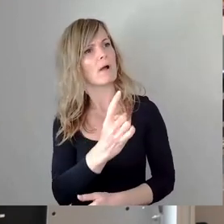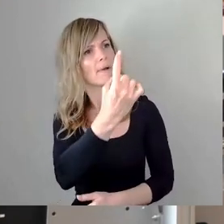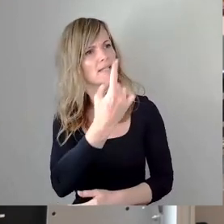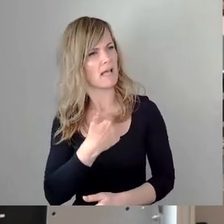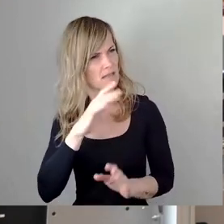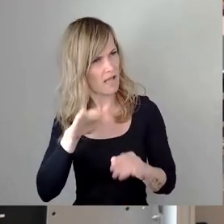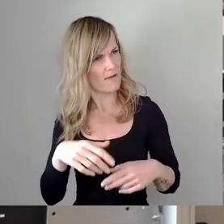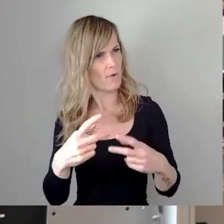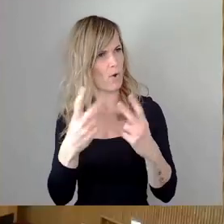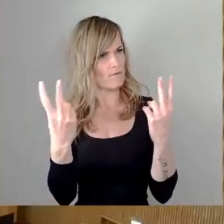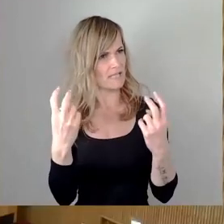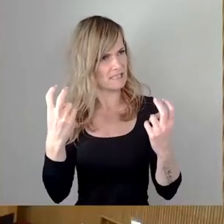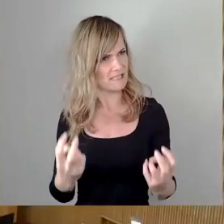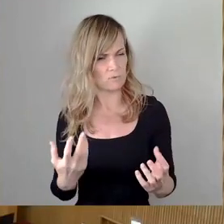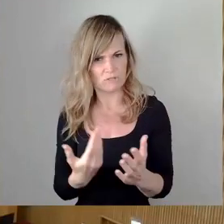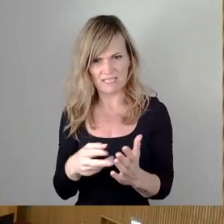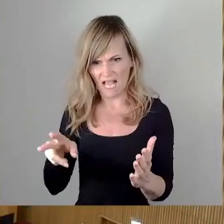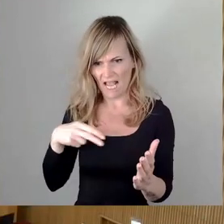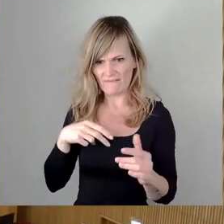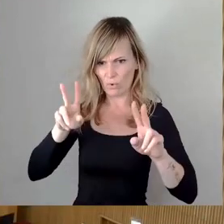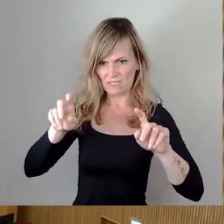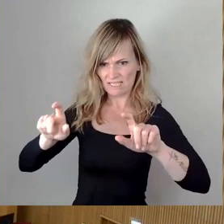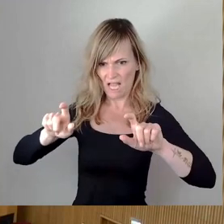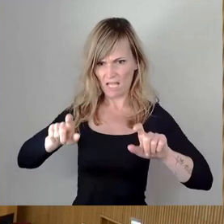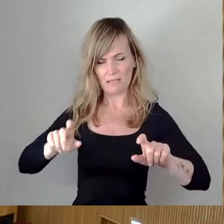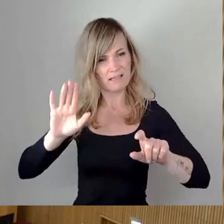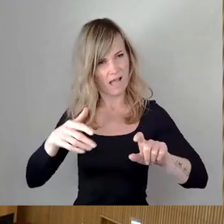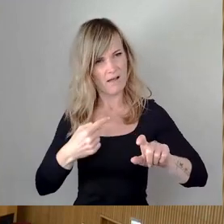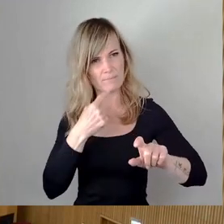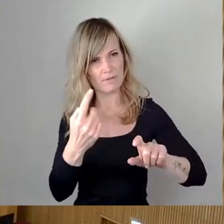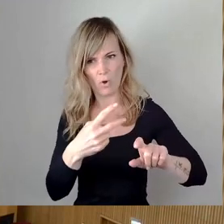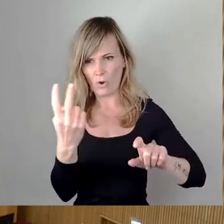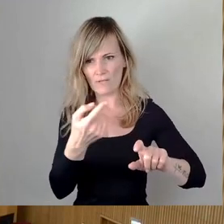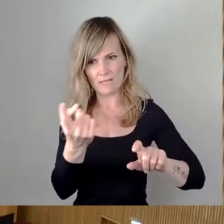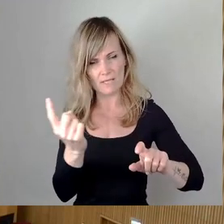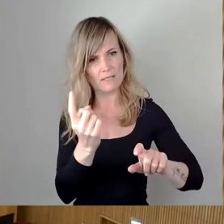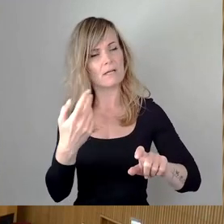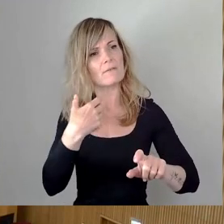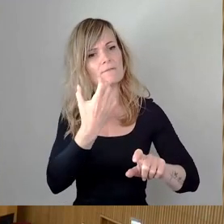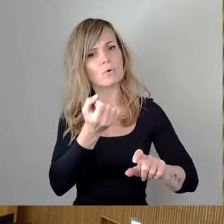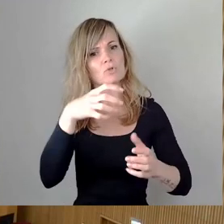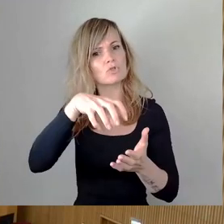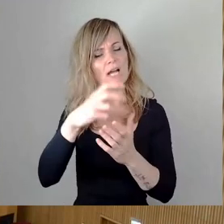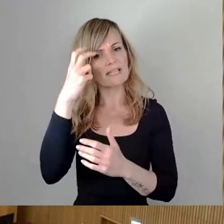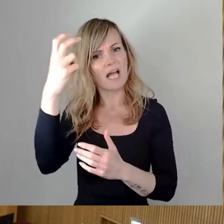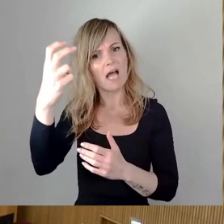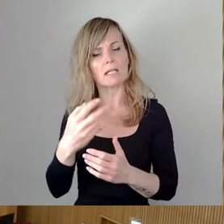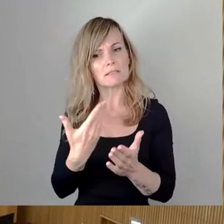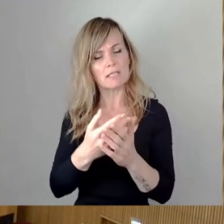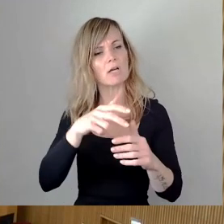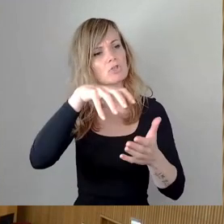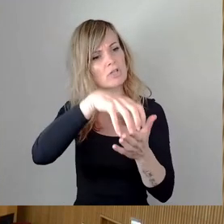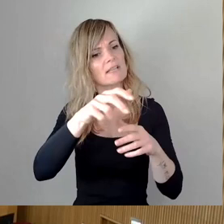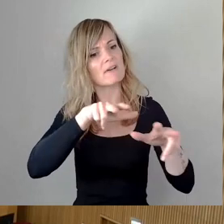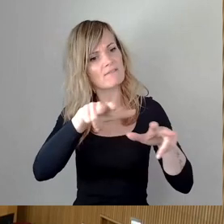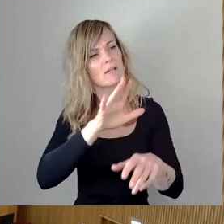öffentlicher Sitzung aus dieser Antwort zitiere. Ich möchte gern den Stadtrat über die Position der Stadtverwaltung in Kenntnis